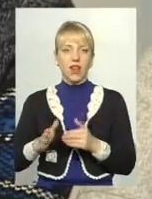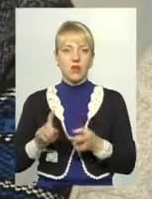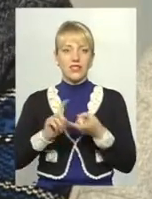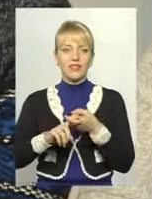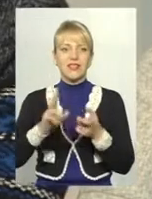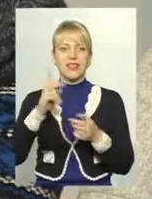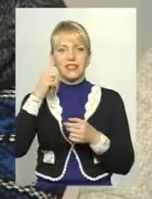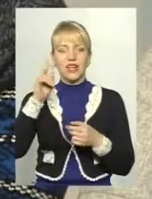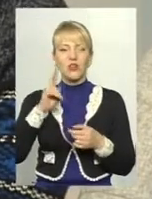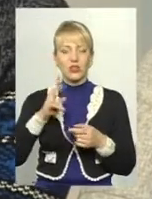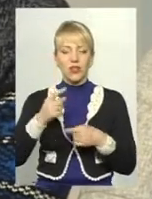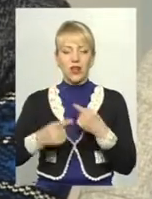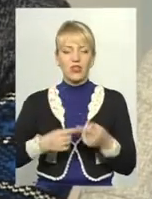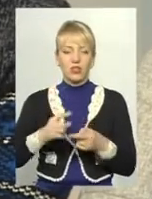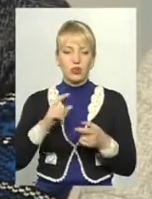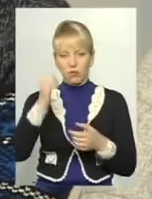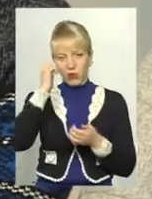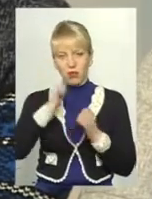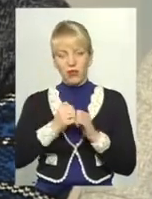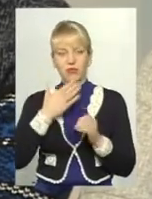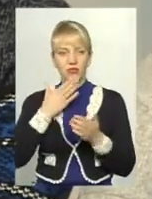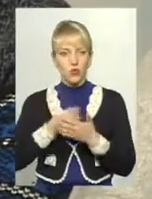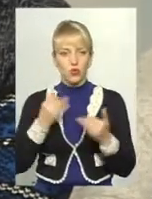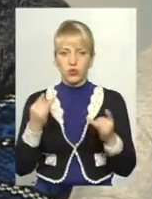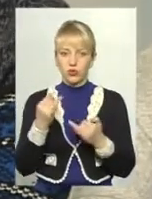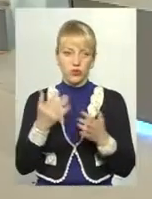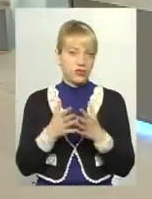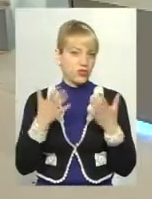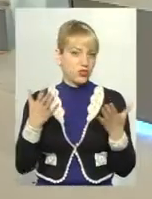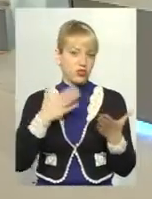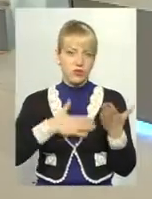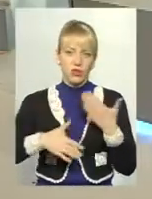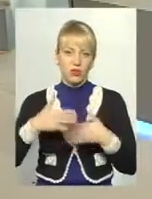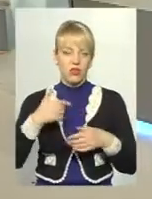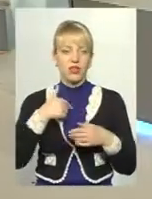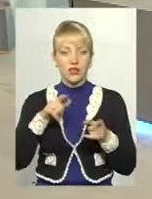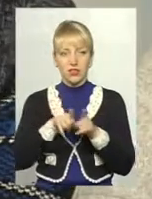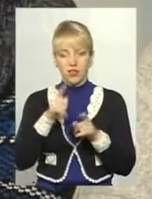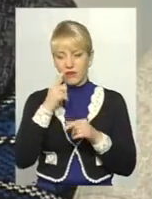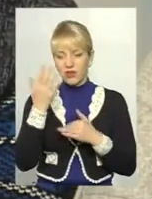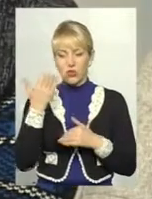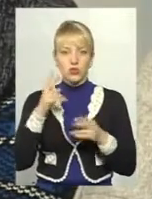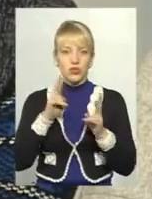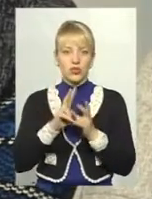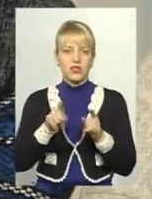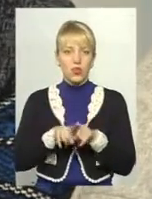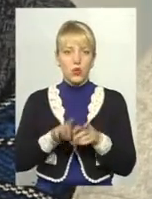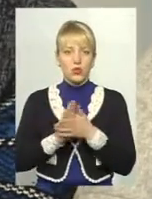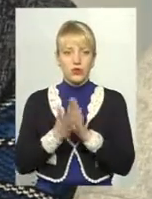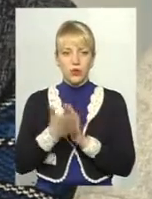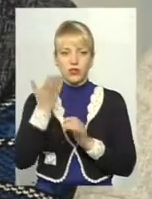які знають і пам'ятають свою історію, вони з величезним задоволенням, я просто теж нещодавно з такою самою ситуацією стикнулася, приїжджали люди, які